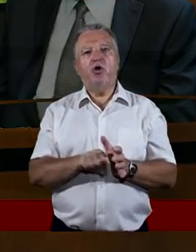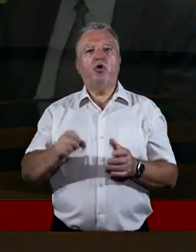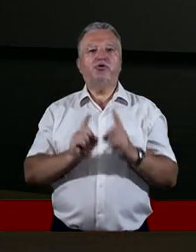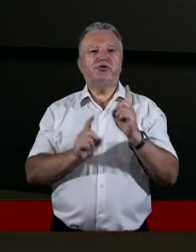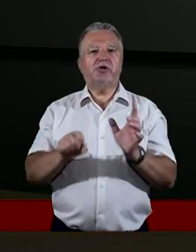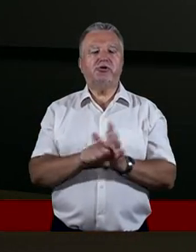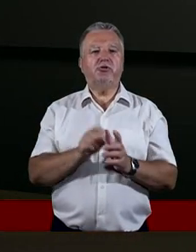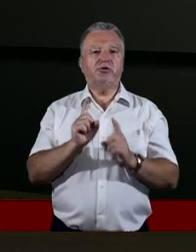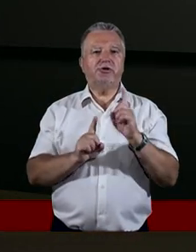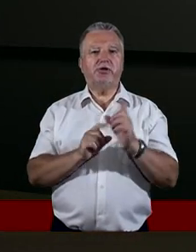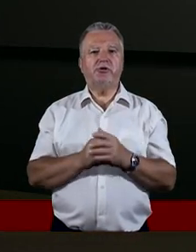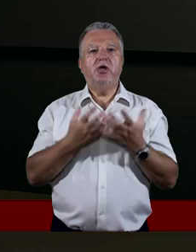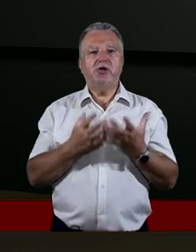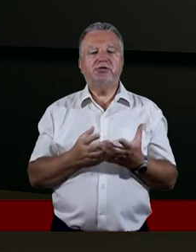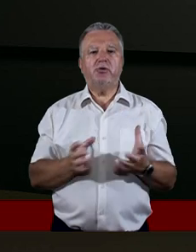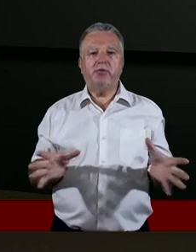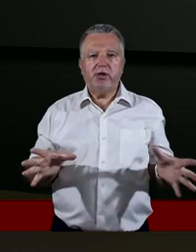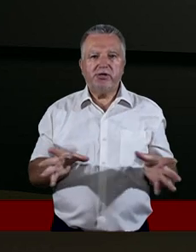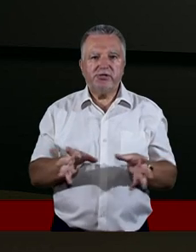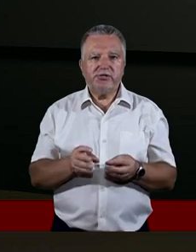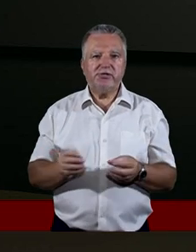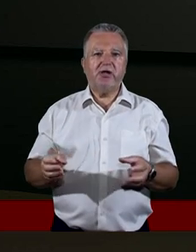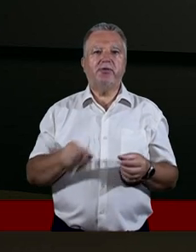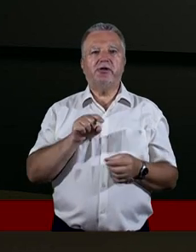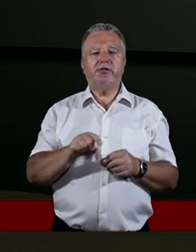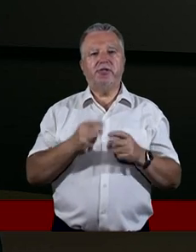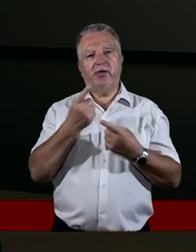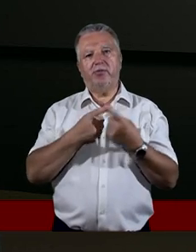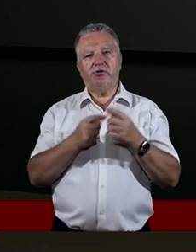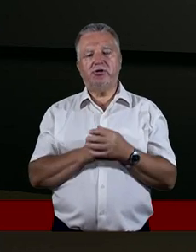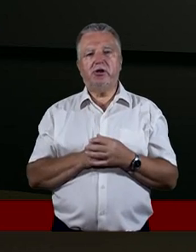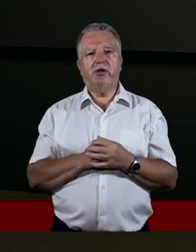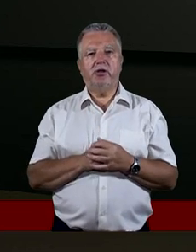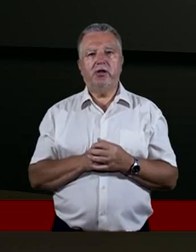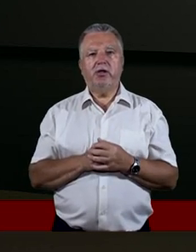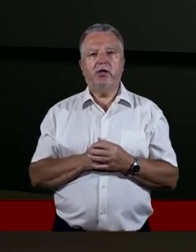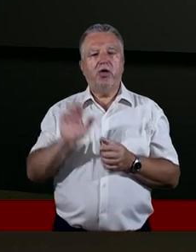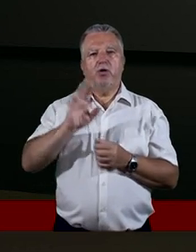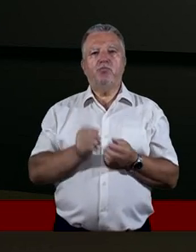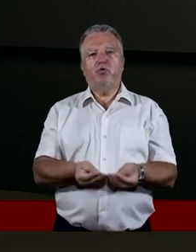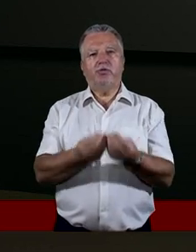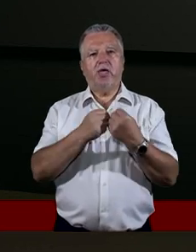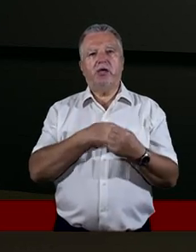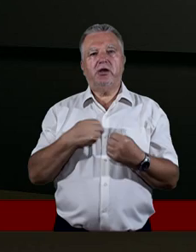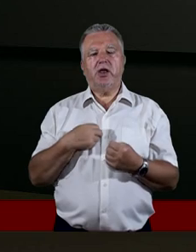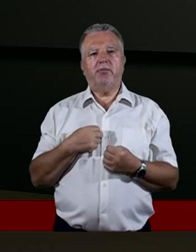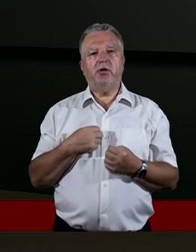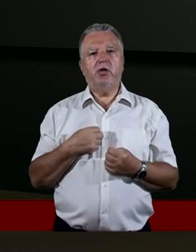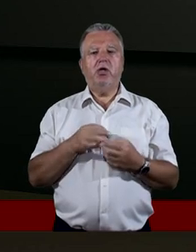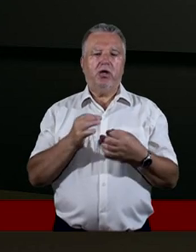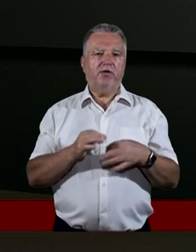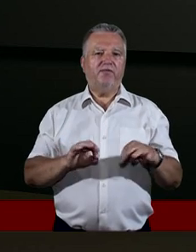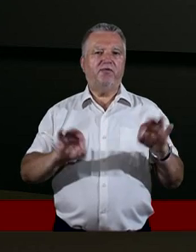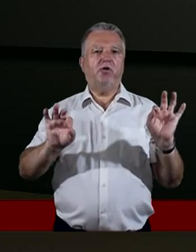czasu. Chciałbym to tak razem zebrać, ponieważ poruszyliście wiele wątków i myślę, że Pan Bóg daje nam pełną dowolność tego.